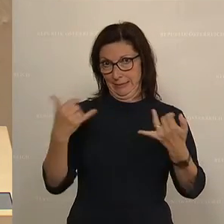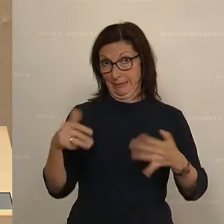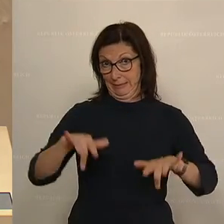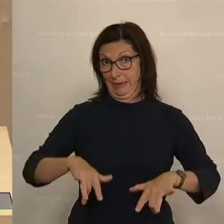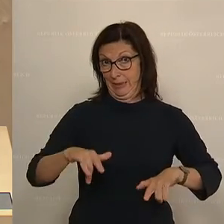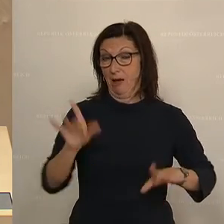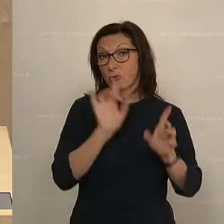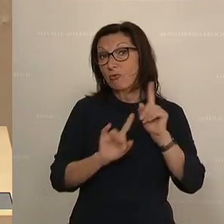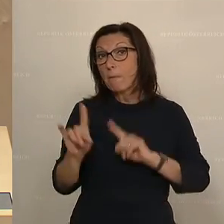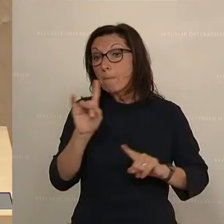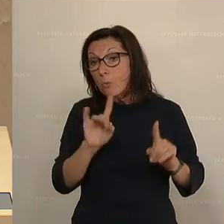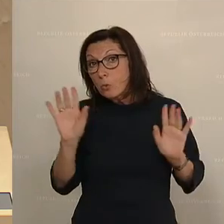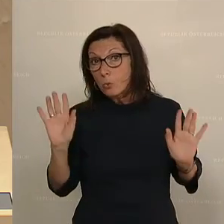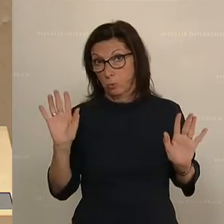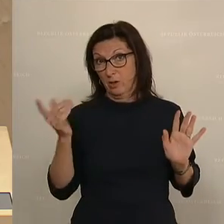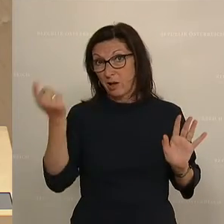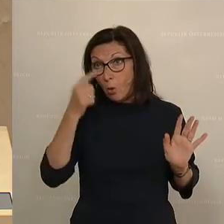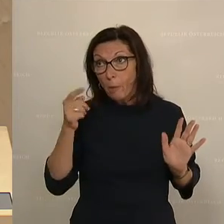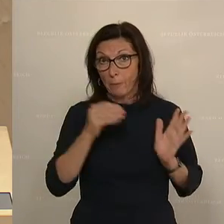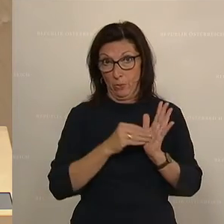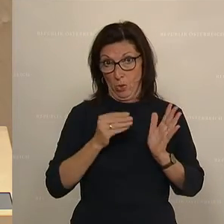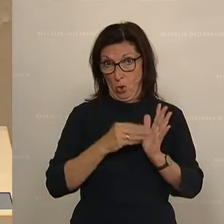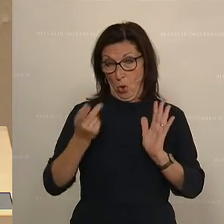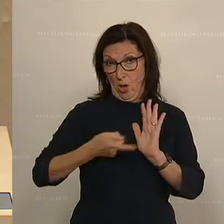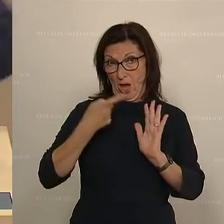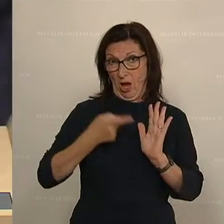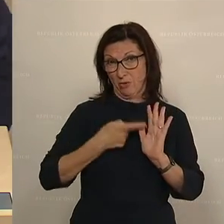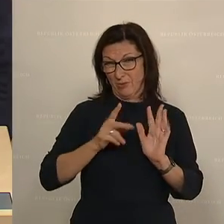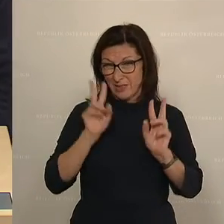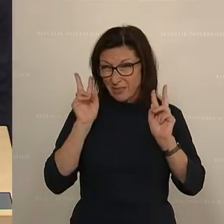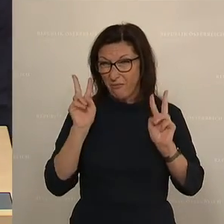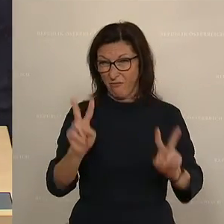wahrscheinlich auch noch vielen Herausforderungen, die kommen werden, auch wirklich Herr werden können.